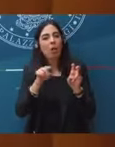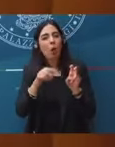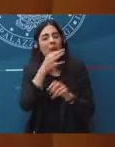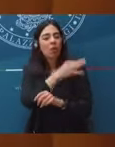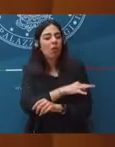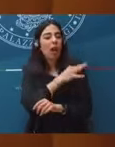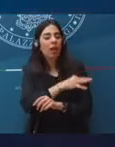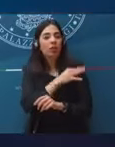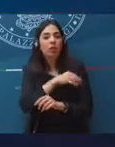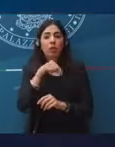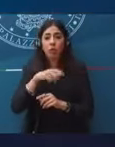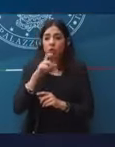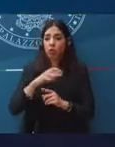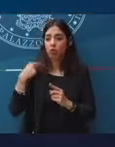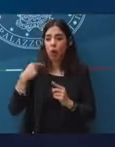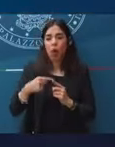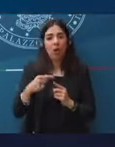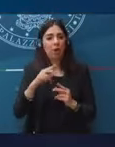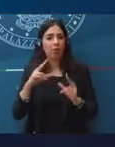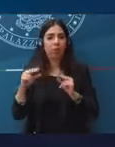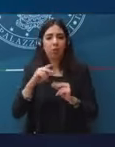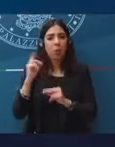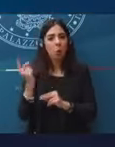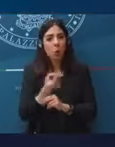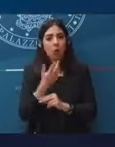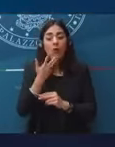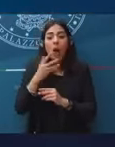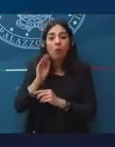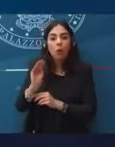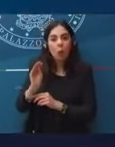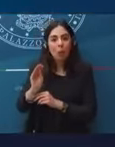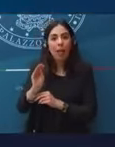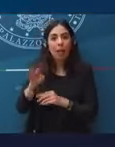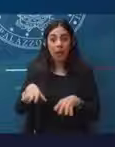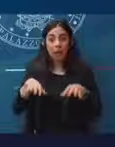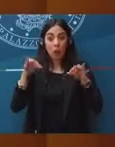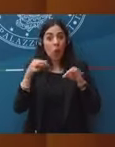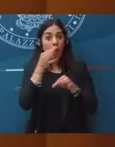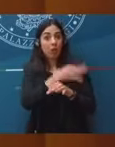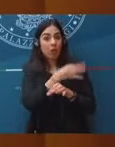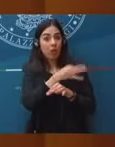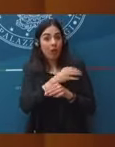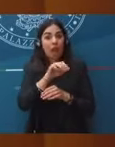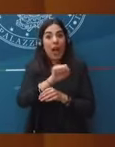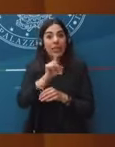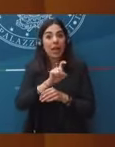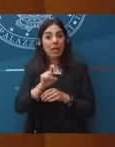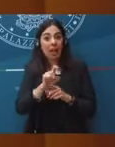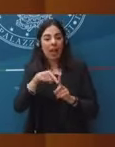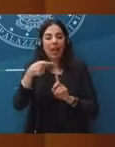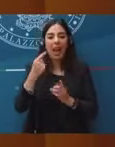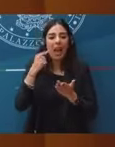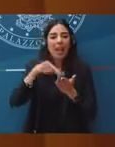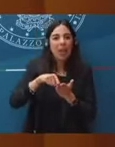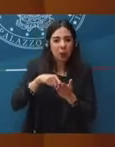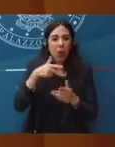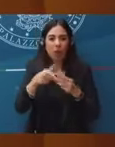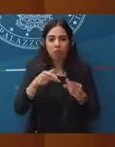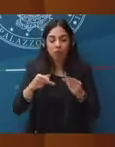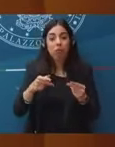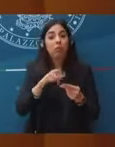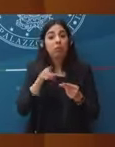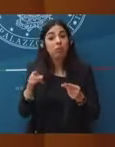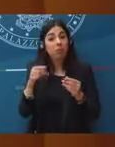Volevo chiederle se dopo la sospensione e poi la ripresa delle vaccinazioni con AstraZeneca temete contraccolpi sulla